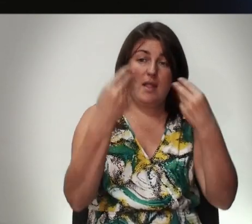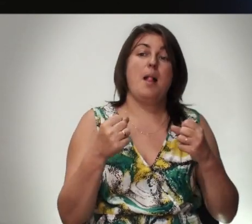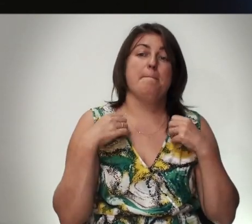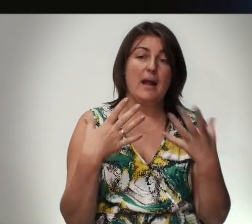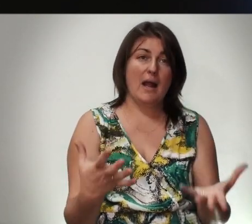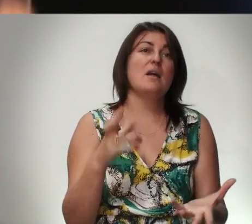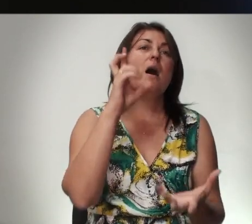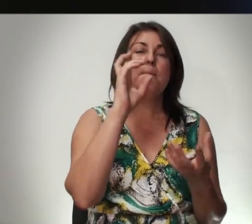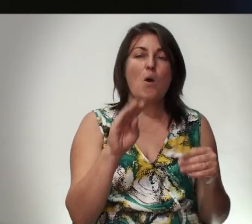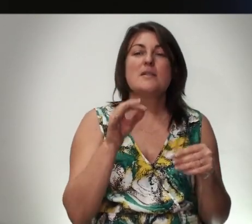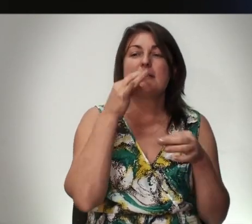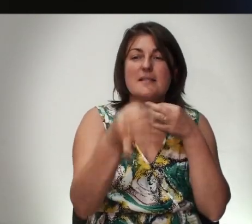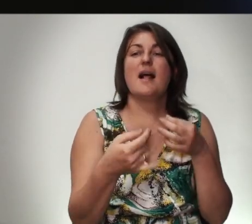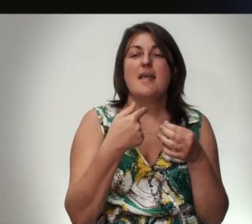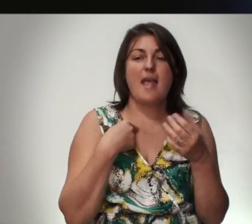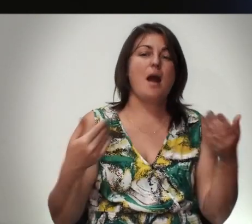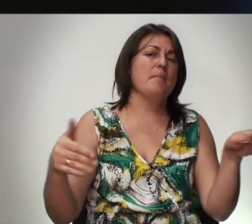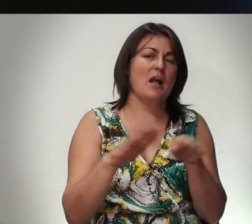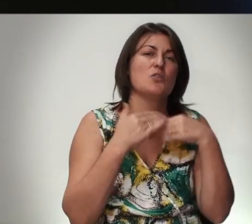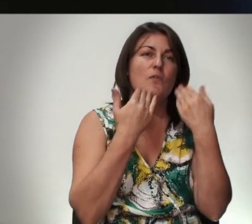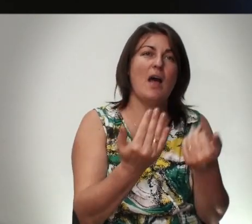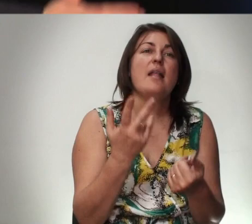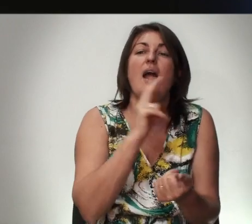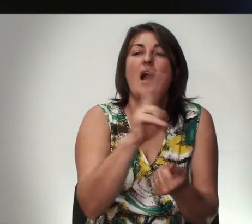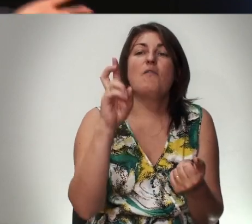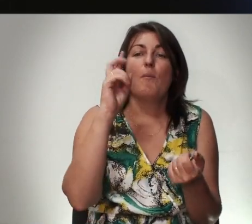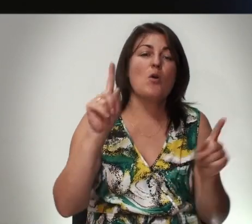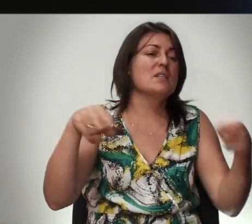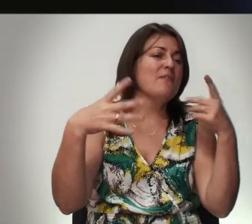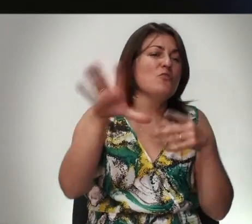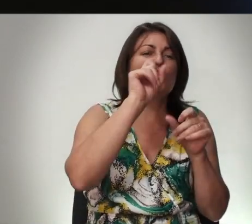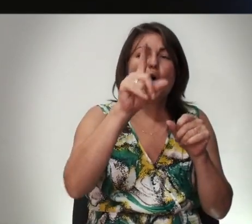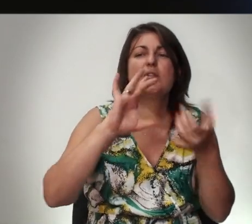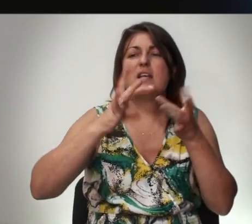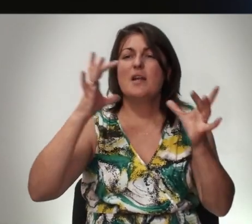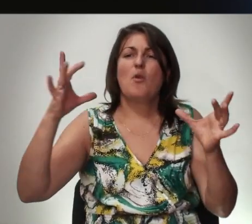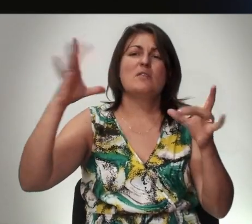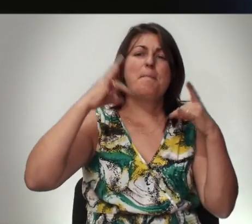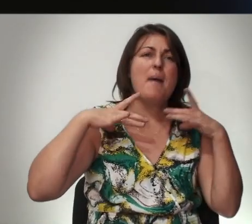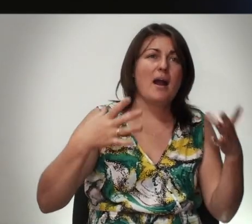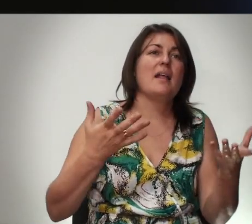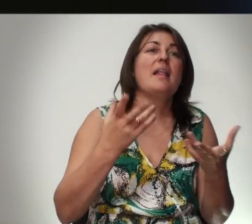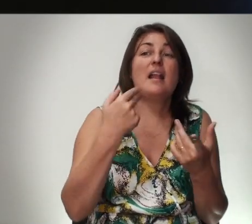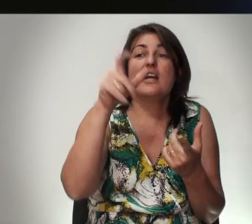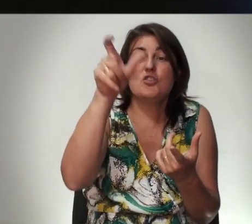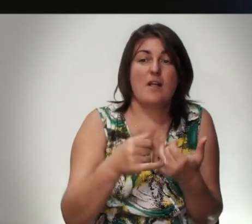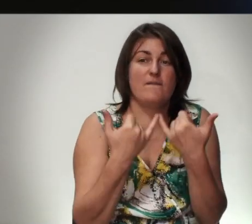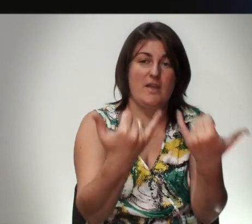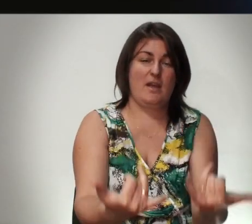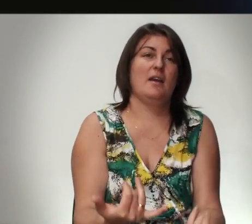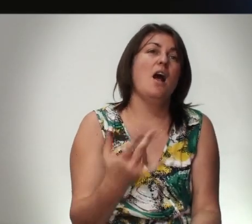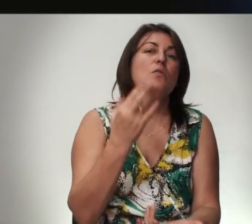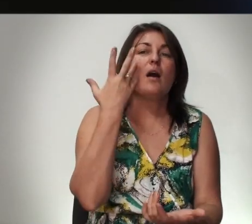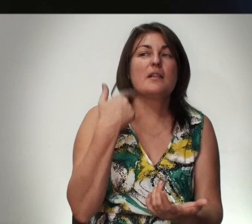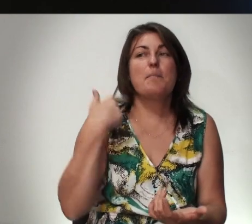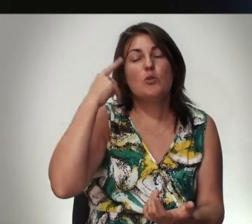Бог Сказал Я Благословлю Вас Для Кого Бог Сотворил Все Золото Серебро Все Богатства Для Человека Но